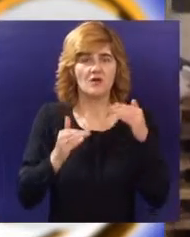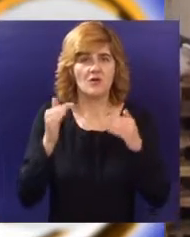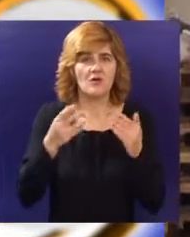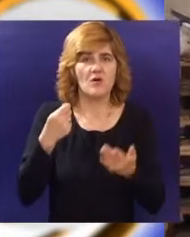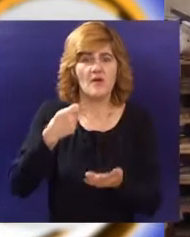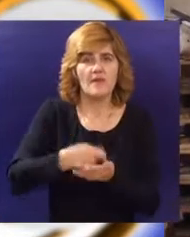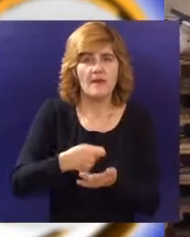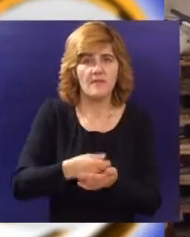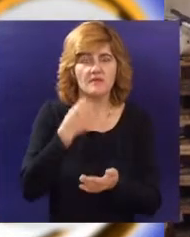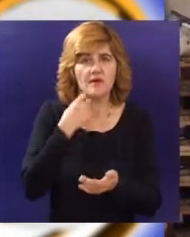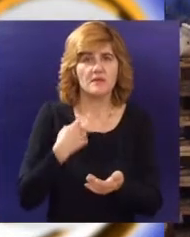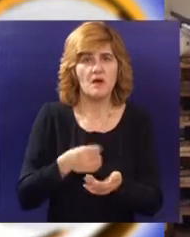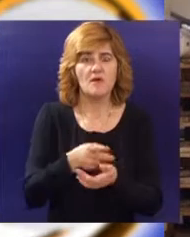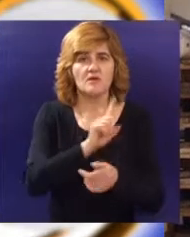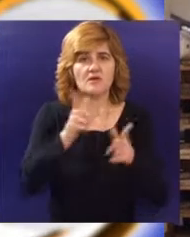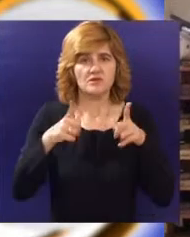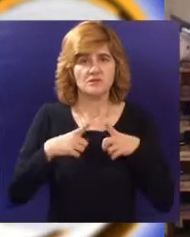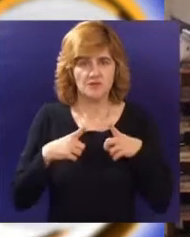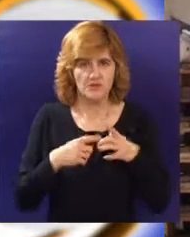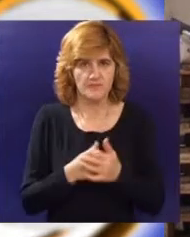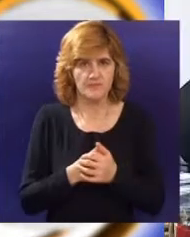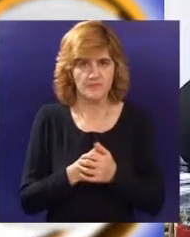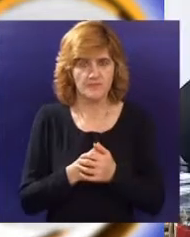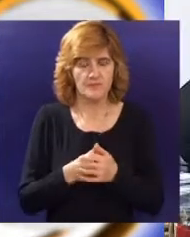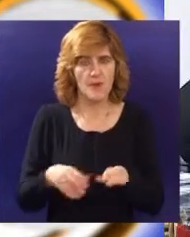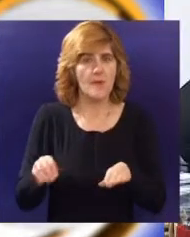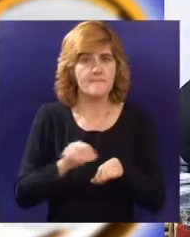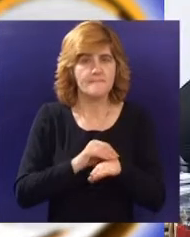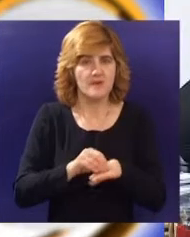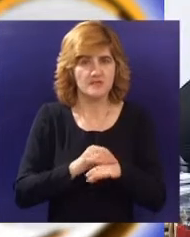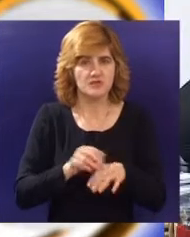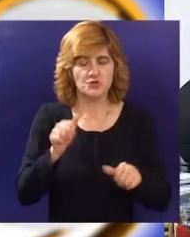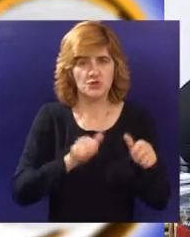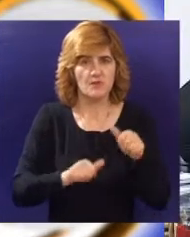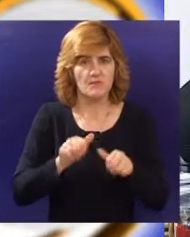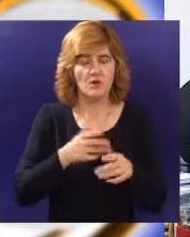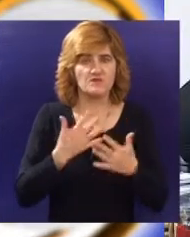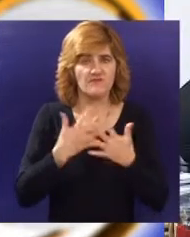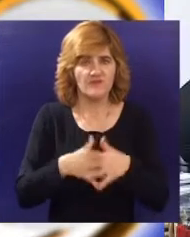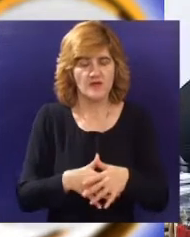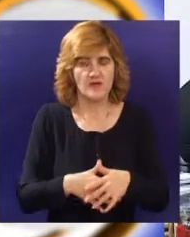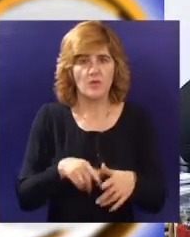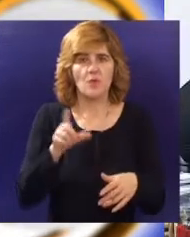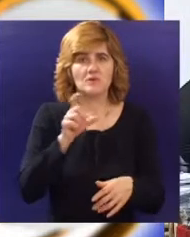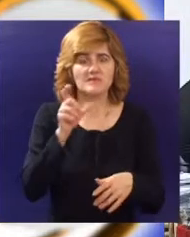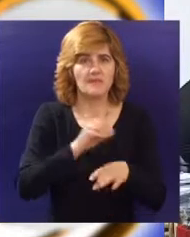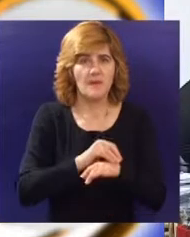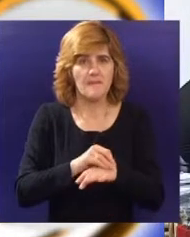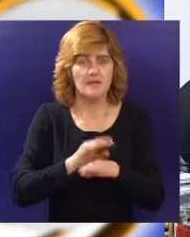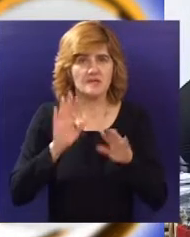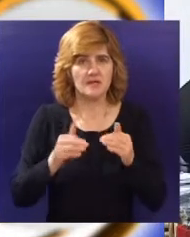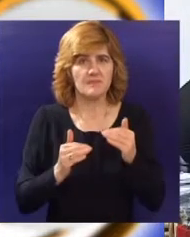naplata prodatih roba i usluga. Mesečna proizvodnja u septembru je imala rast od skoro